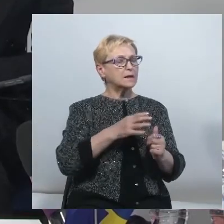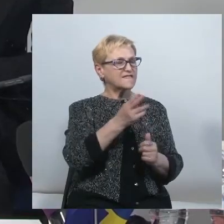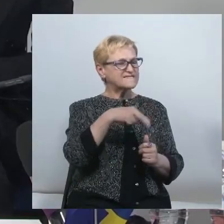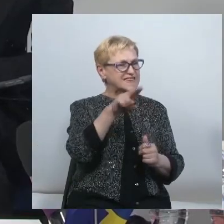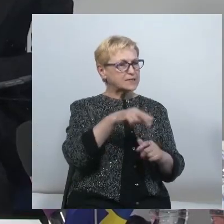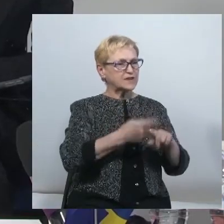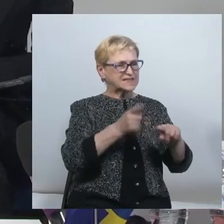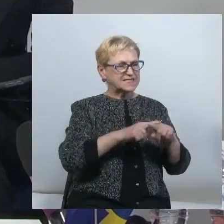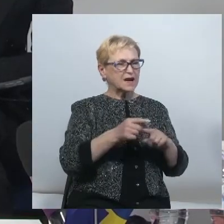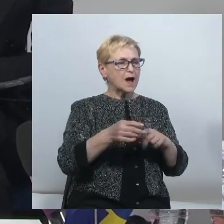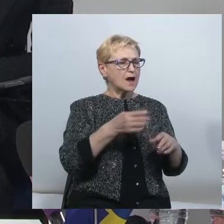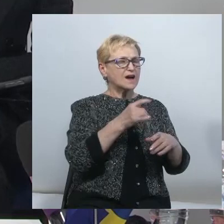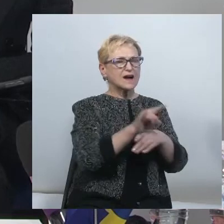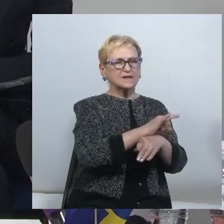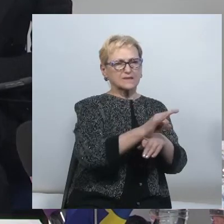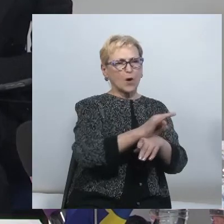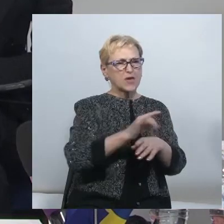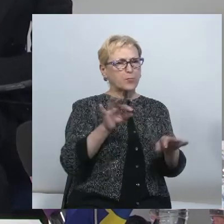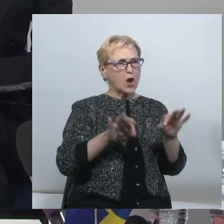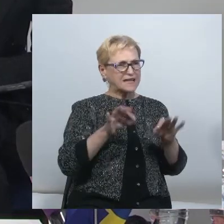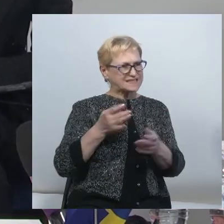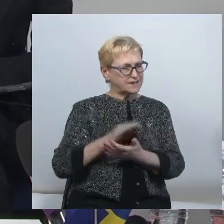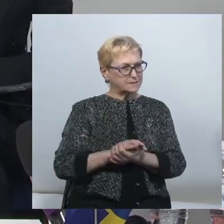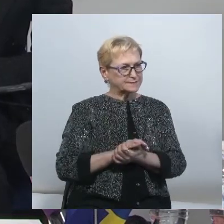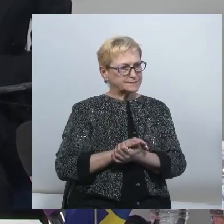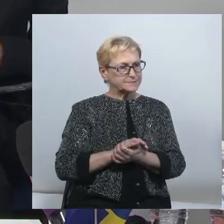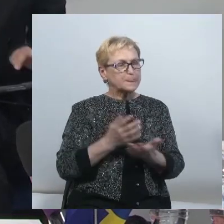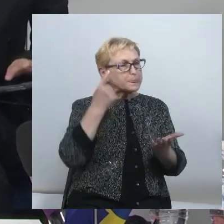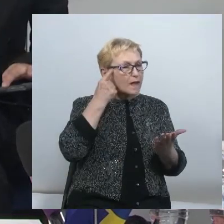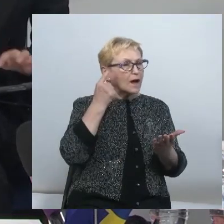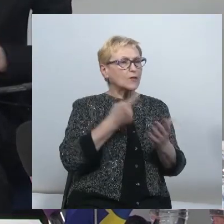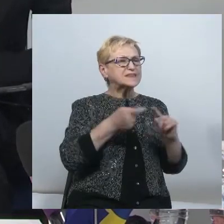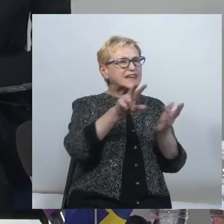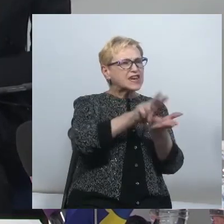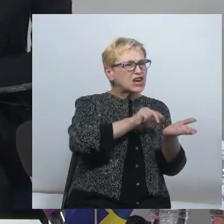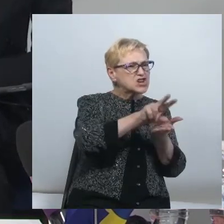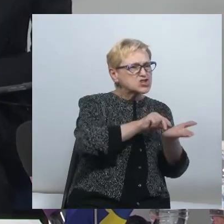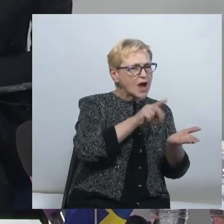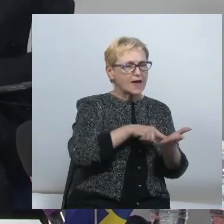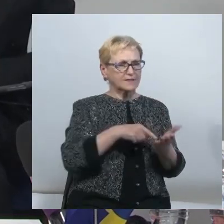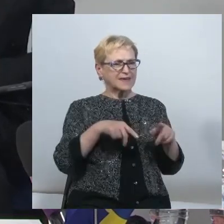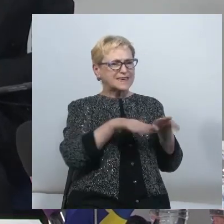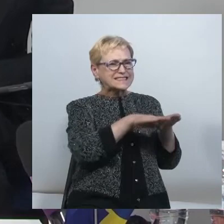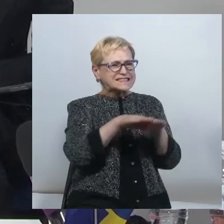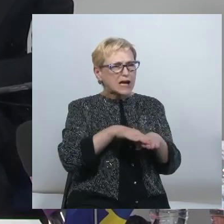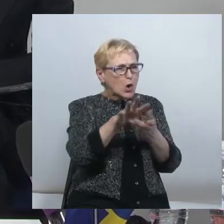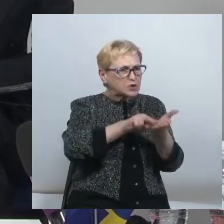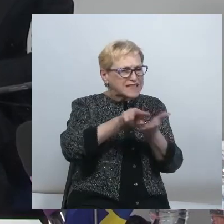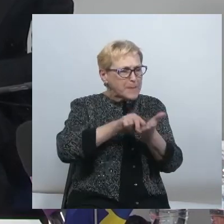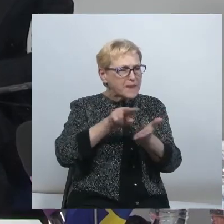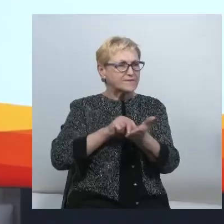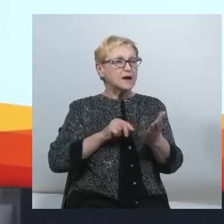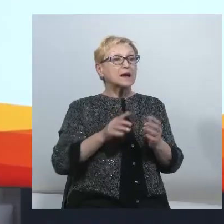інформаційних маніпуляцій. Тому що дійсно було запущено велику кількість кліше і таких стереотипів, що за один день